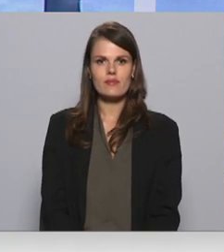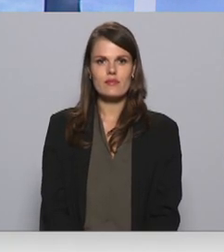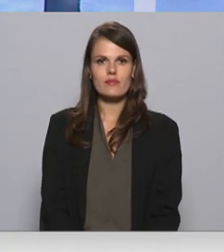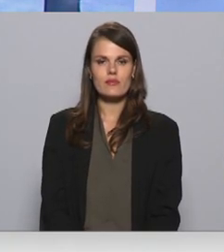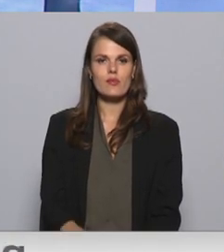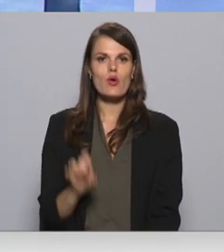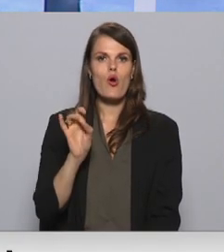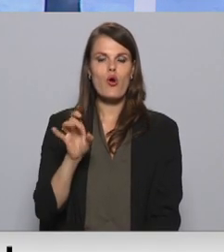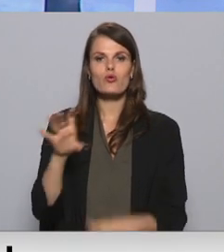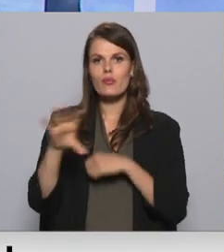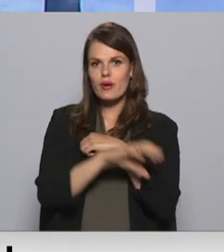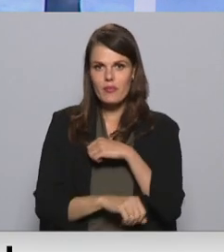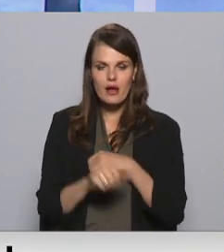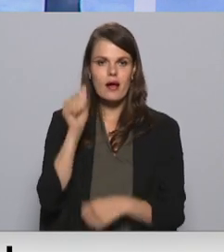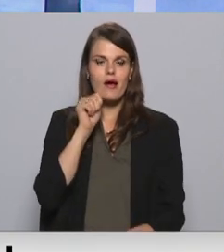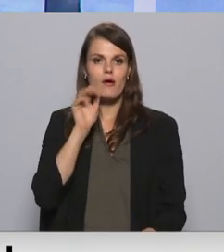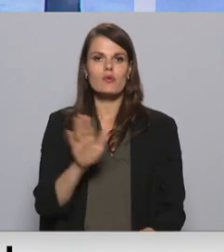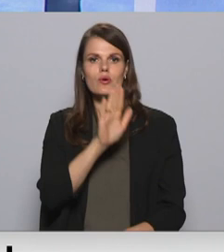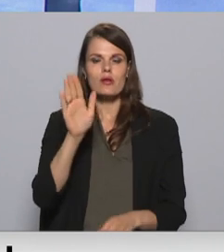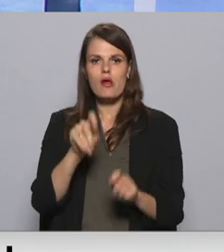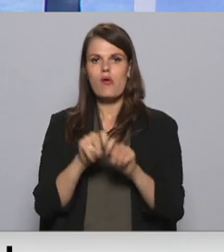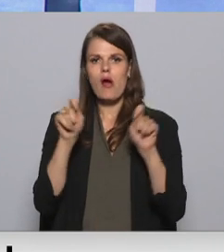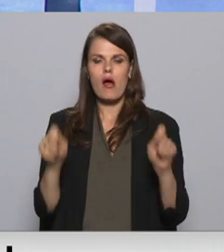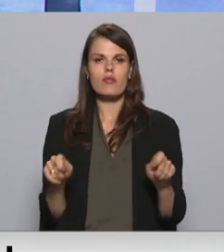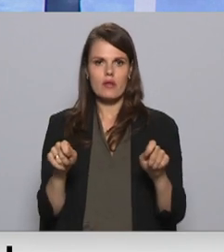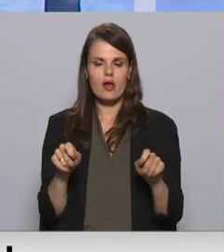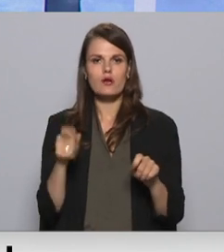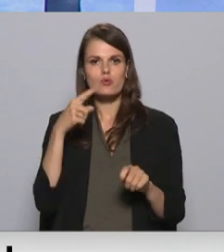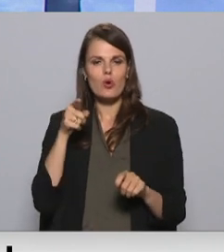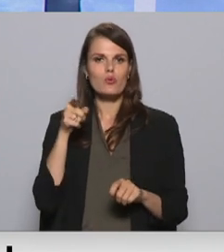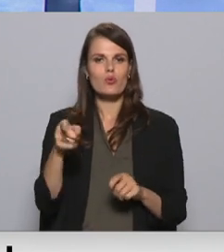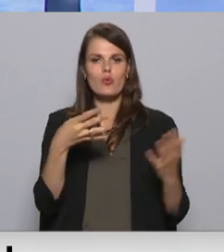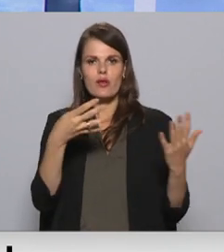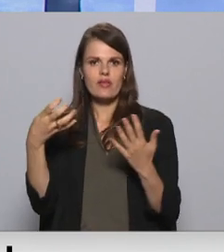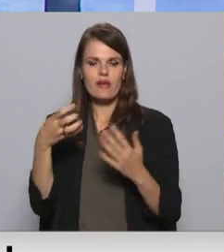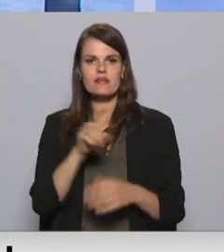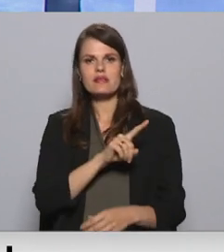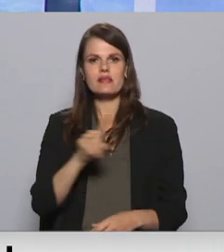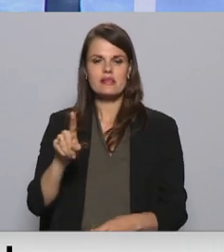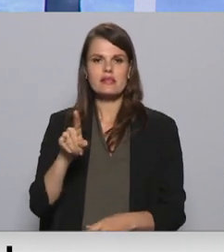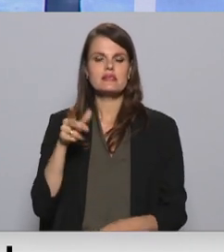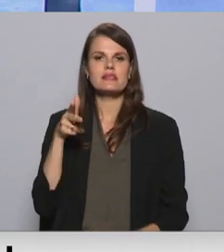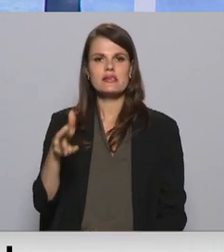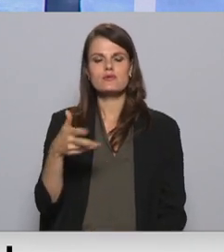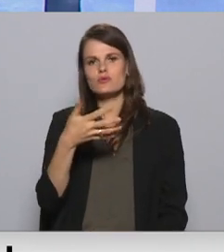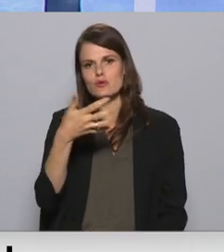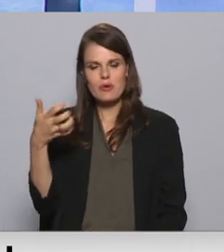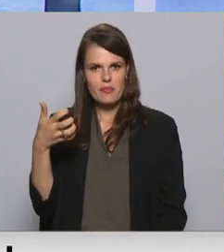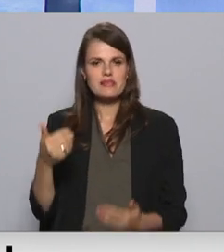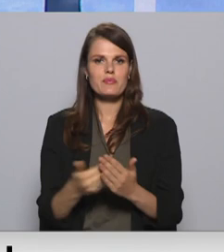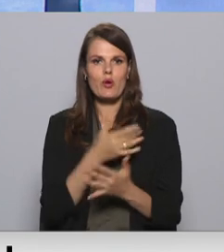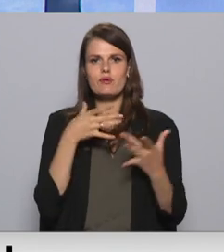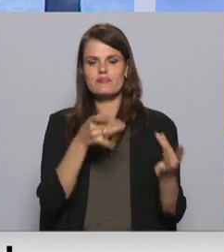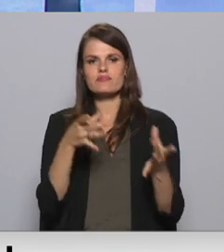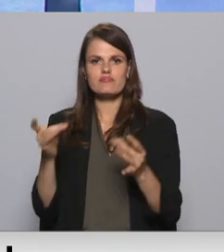Oktobra beigās ik dienu atklās potenciāli no 1900 līdz 3500 jauniem COVID-19